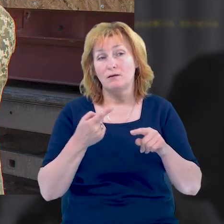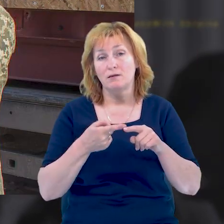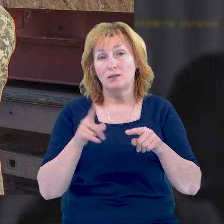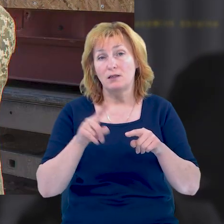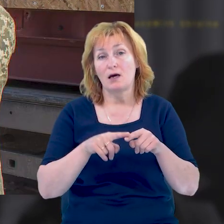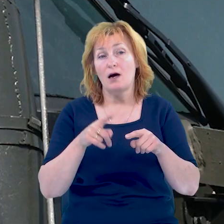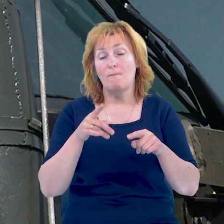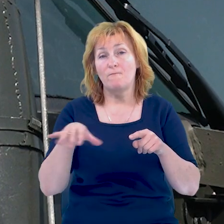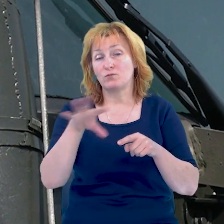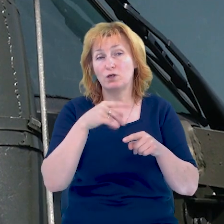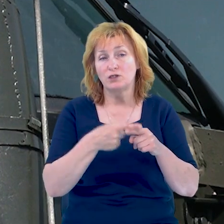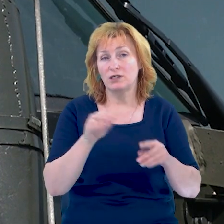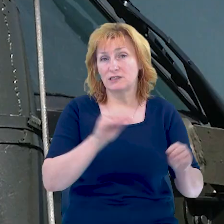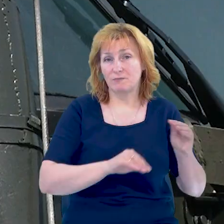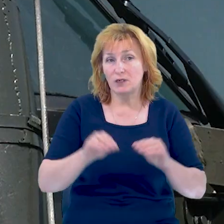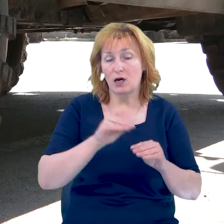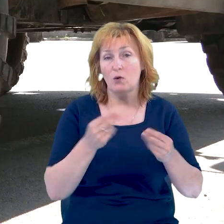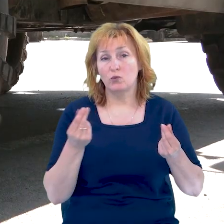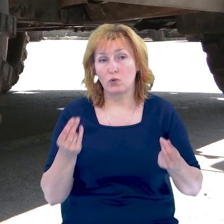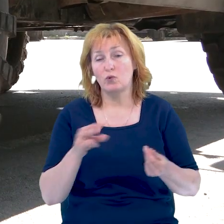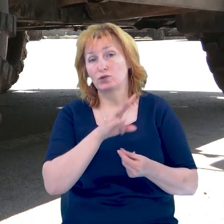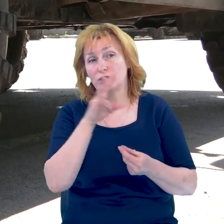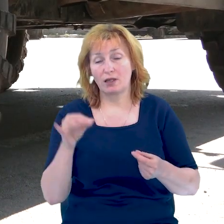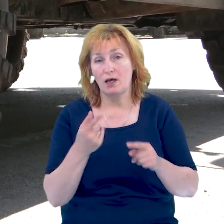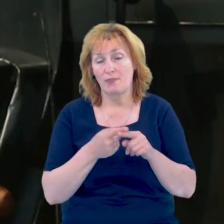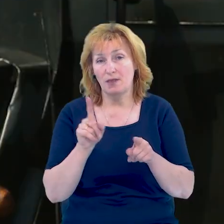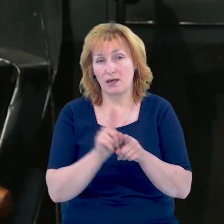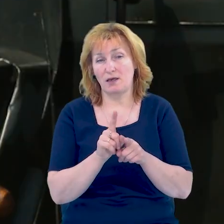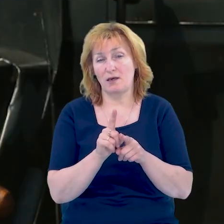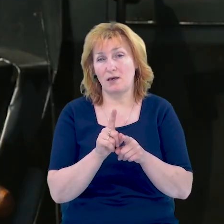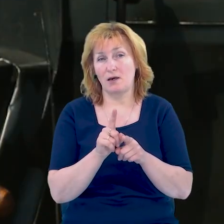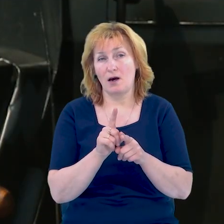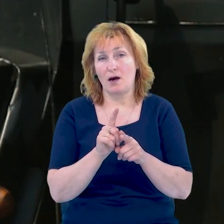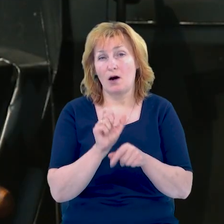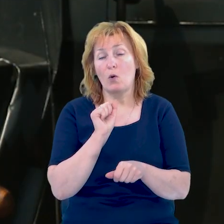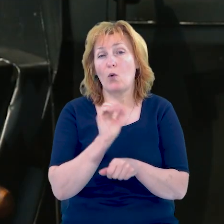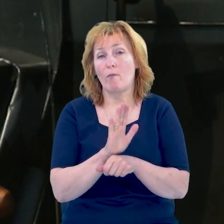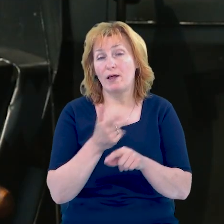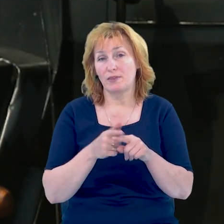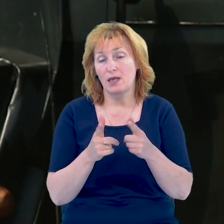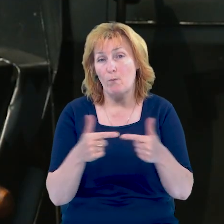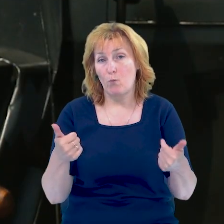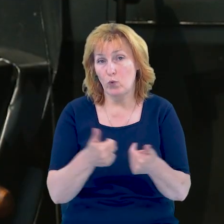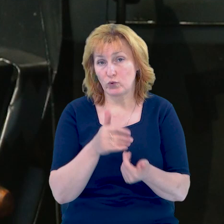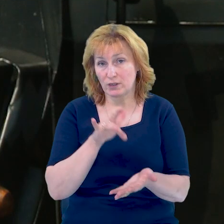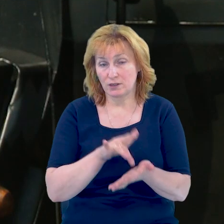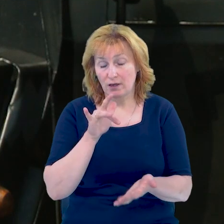-прасувальним комплексом. Нині збирають гроші на мобільні командні пункти. Ми будемо допомагати